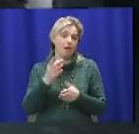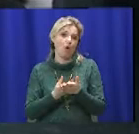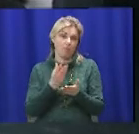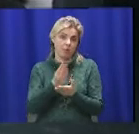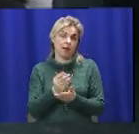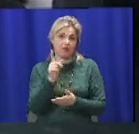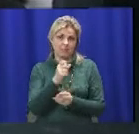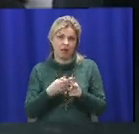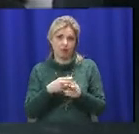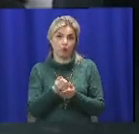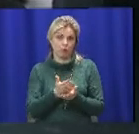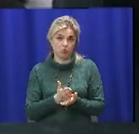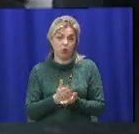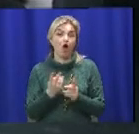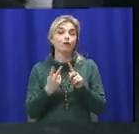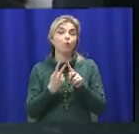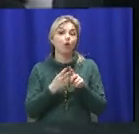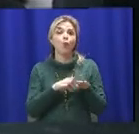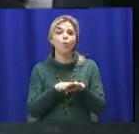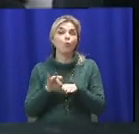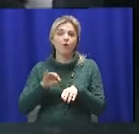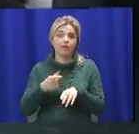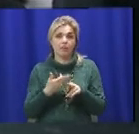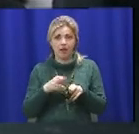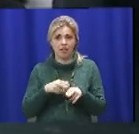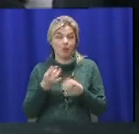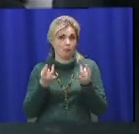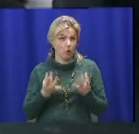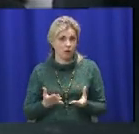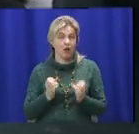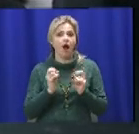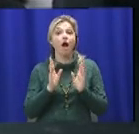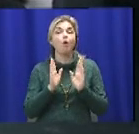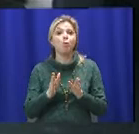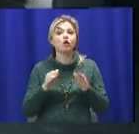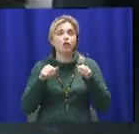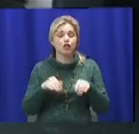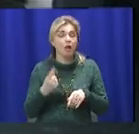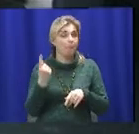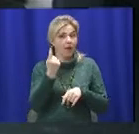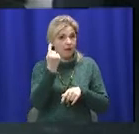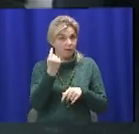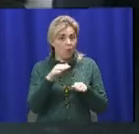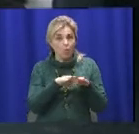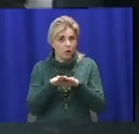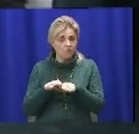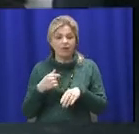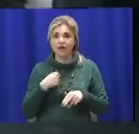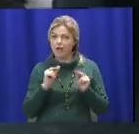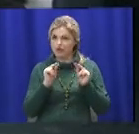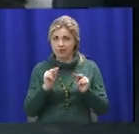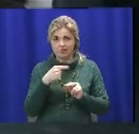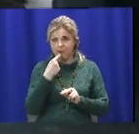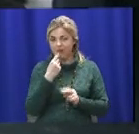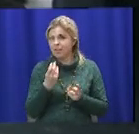услугу. С вторым уровнем это достаточно просто. Вот как будет это решено на первом уровне, я пока, честно говоря,